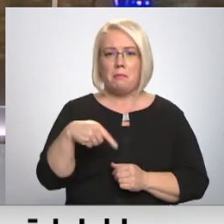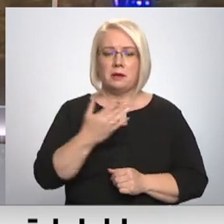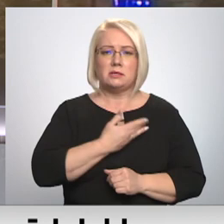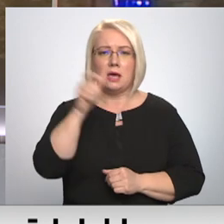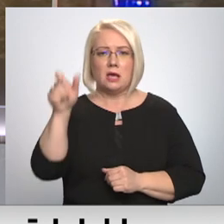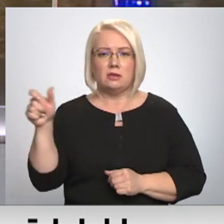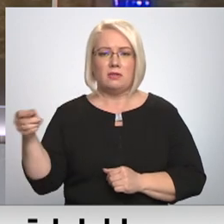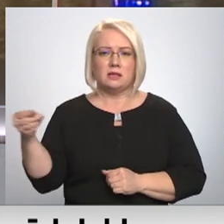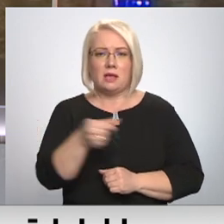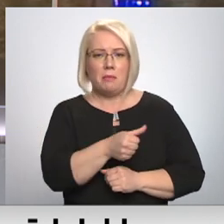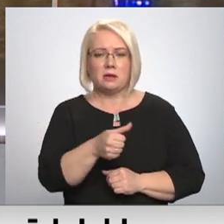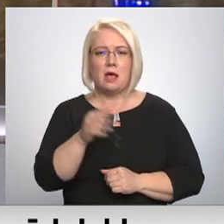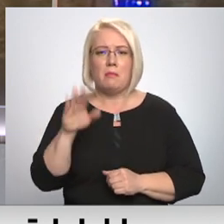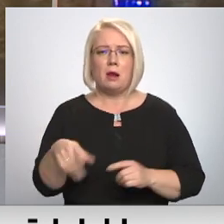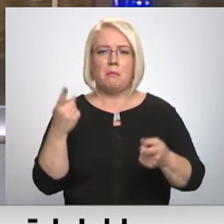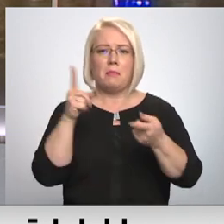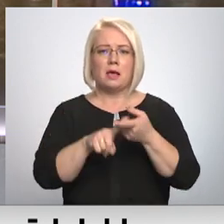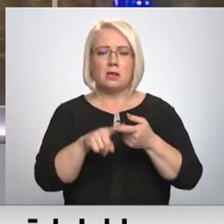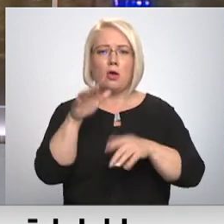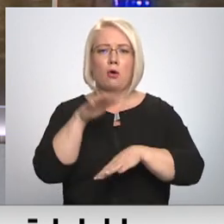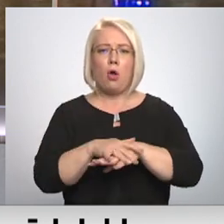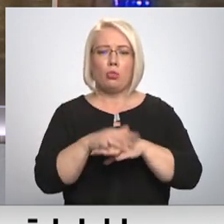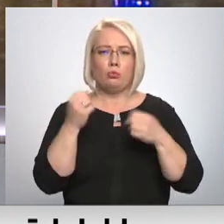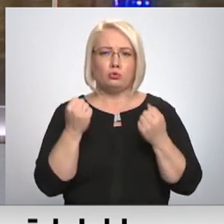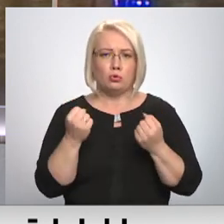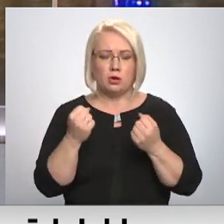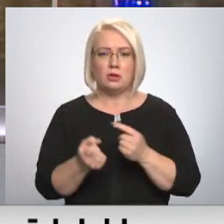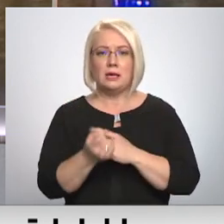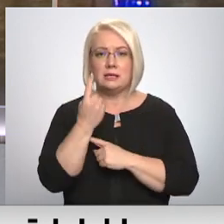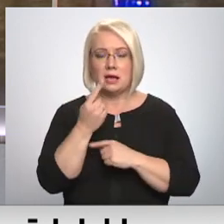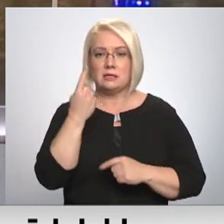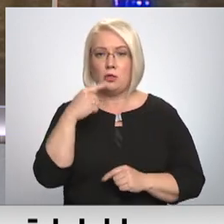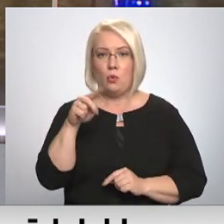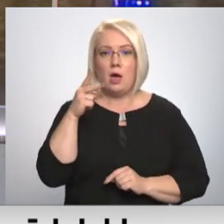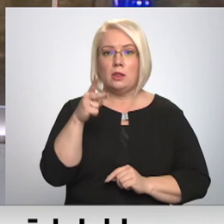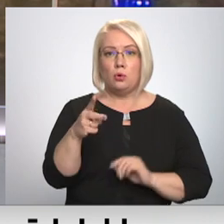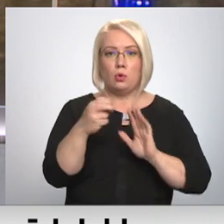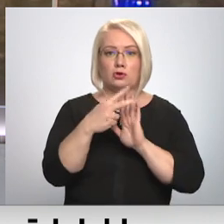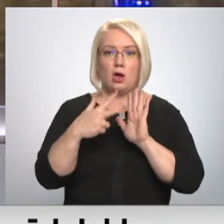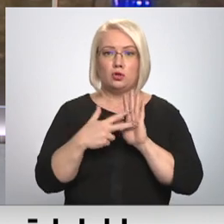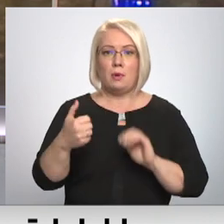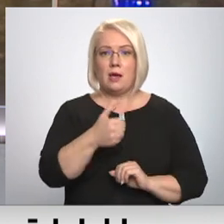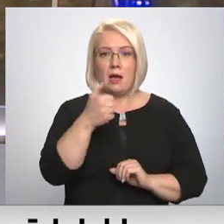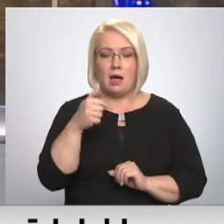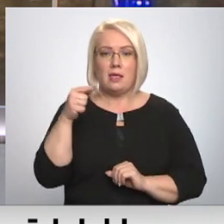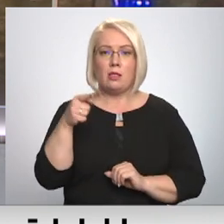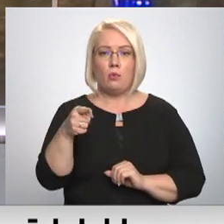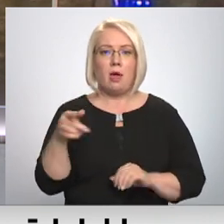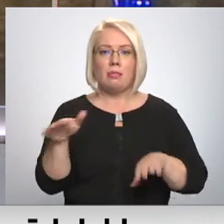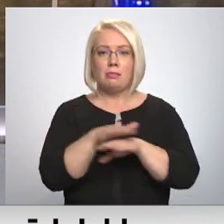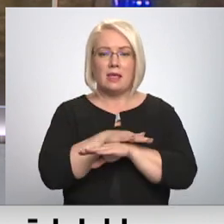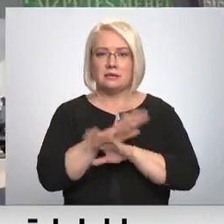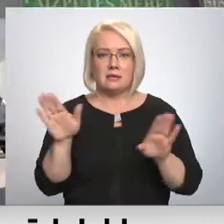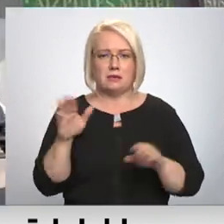sāk prasīt samaksas par tām piesaistīto kontu uzturēšanu. Kā izrādās kopš 2018. gada, to vairs nesadz pašvaldība.